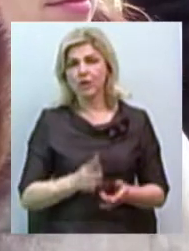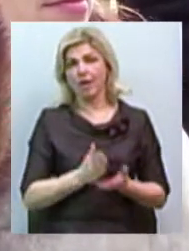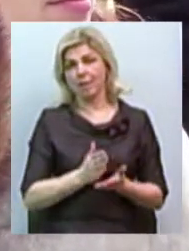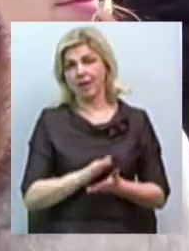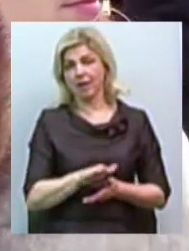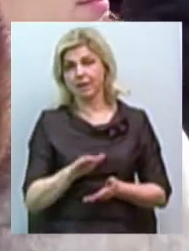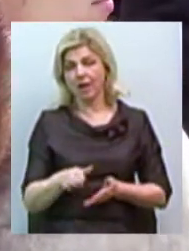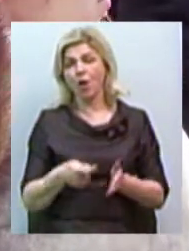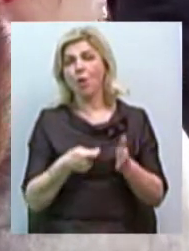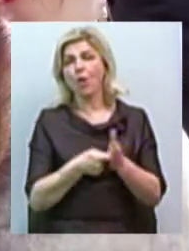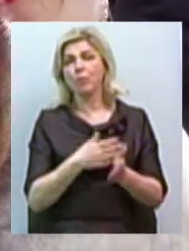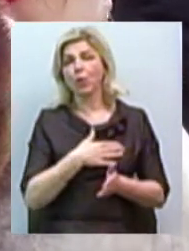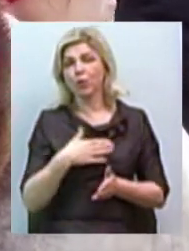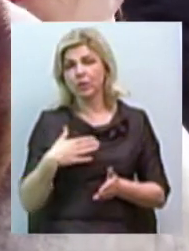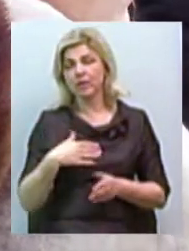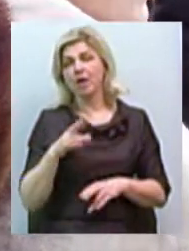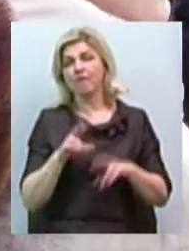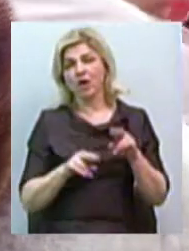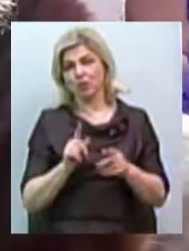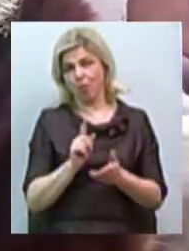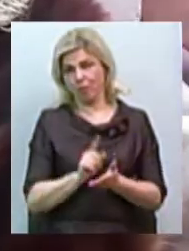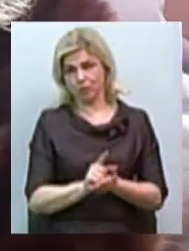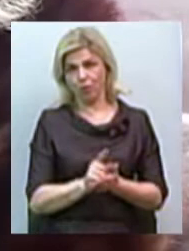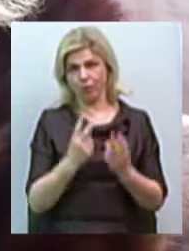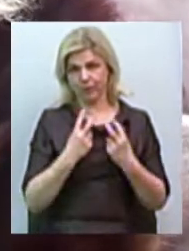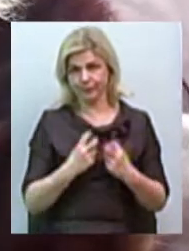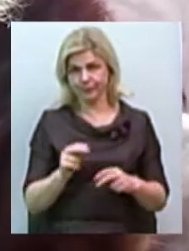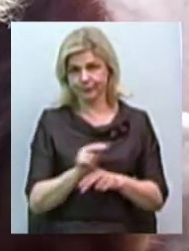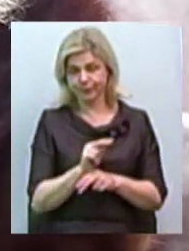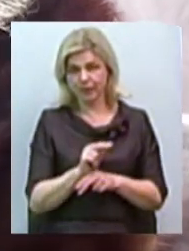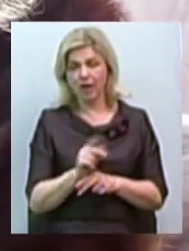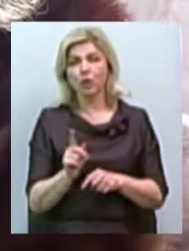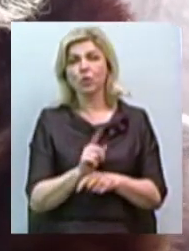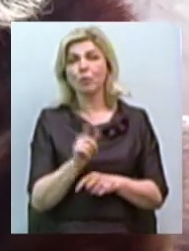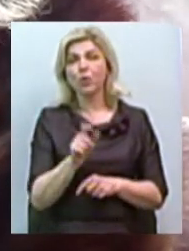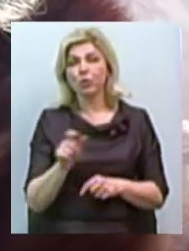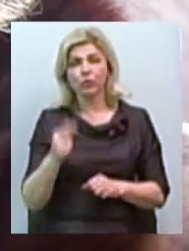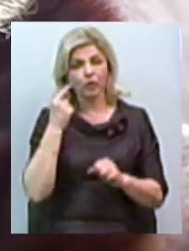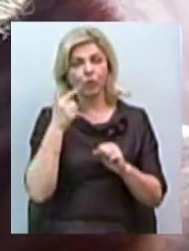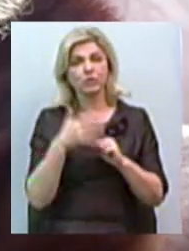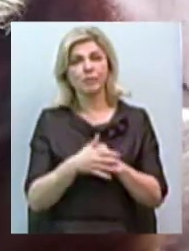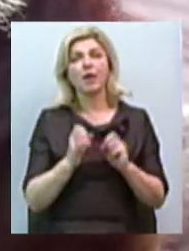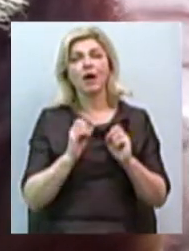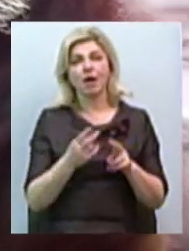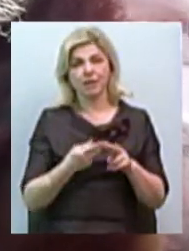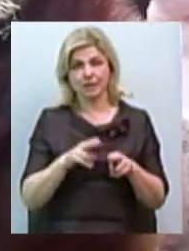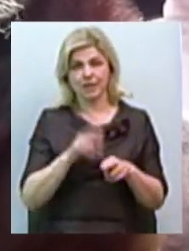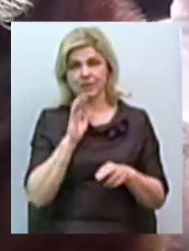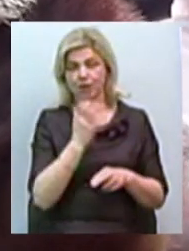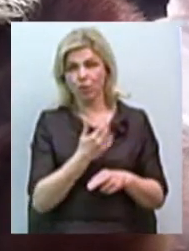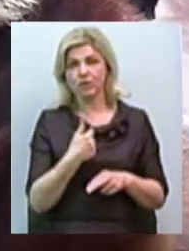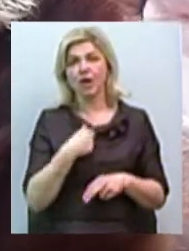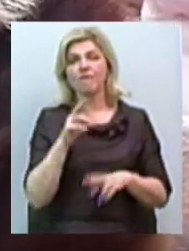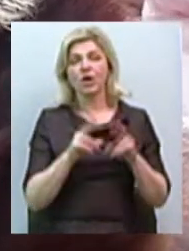годували грудьми, я вважаю, що це обов'язково. Нормальні люди розуміють, наскільки це серйозно. Я вважаю, що всі